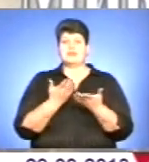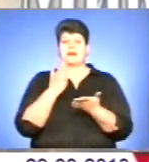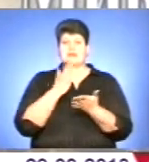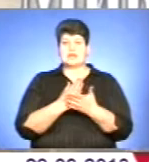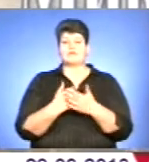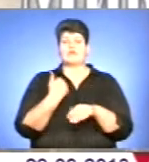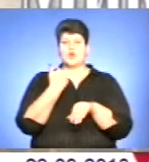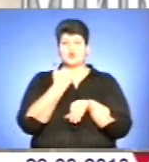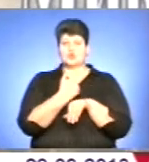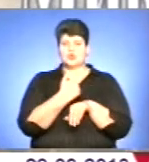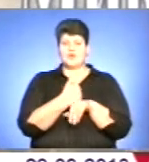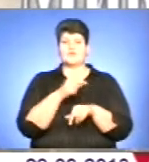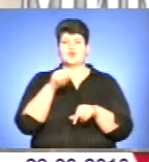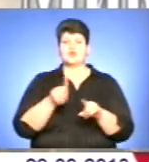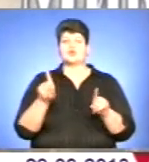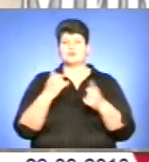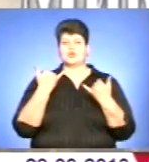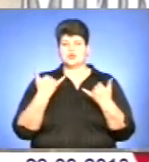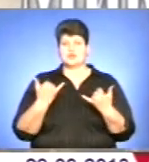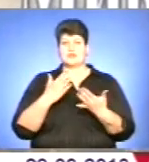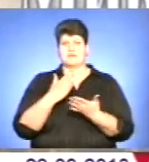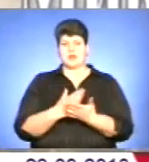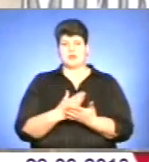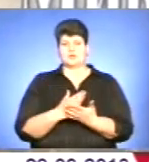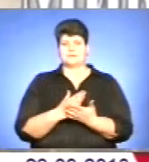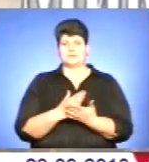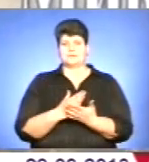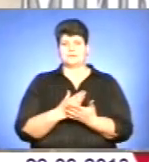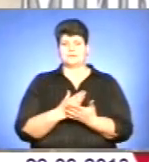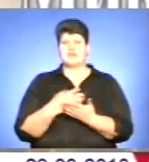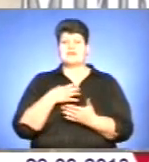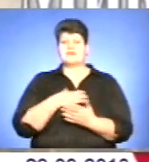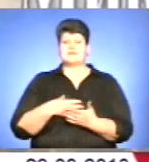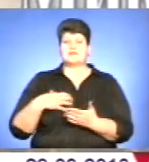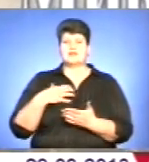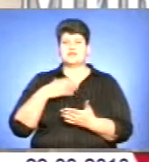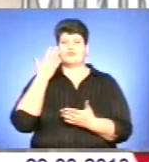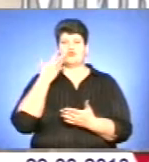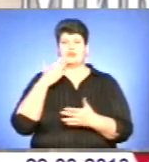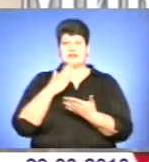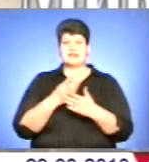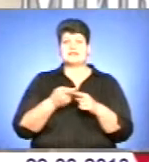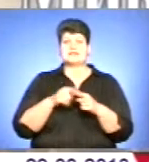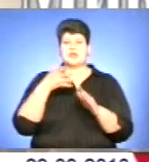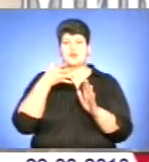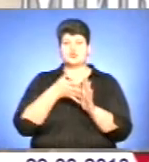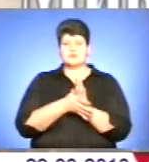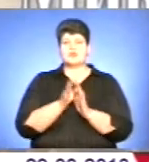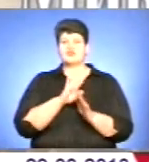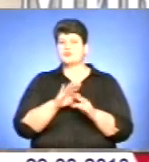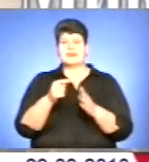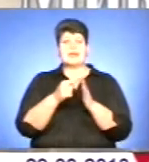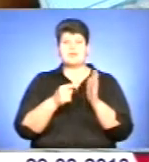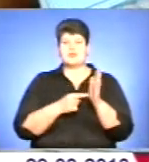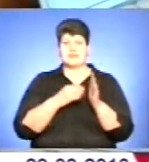основі того, що ми сьогодні маємо. Дуже важливо, коли є це розуміння, що ми неподільна